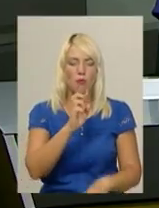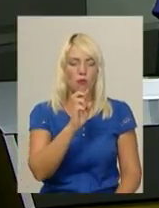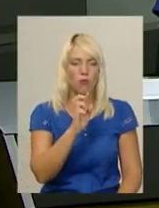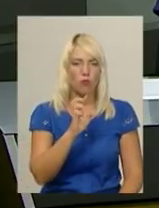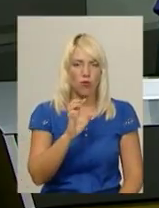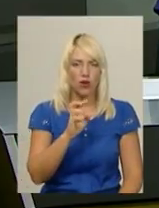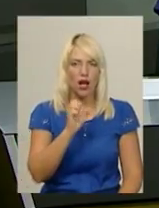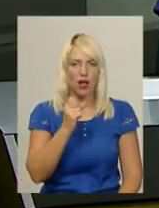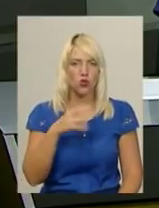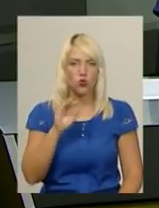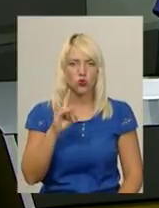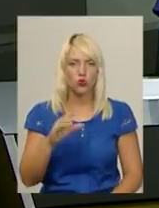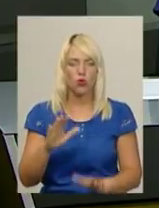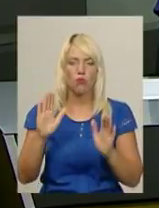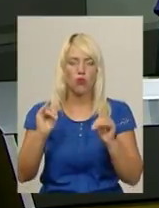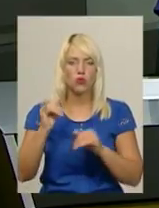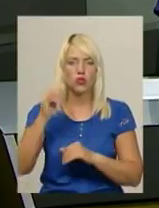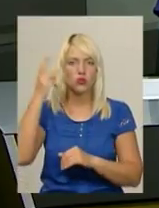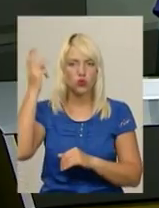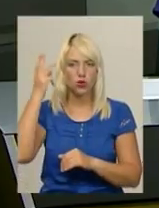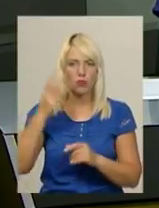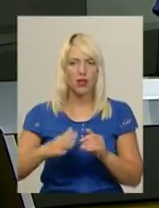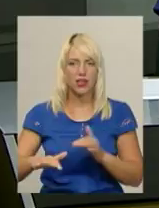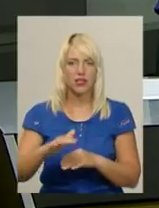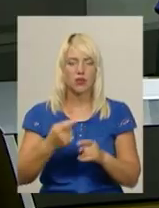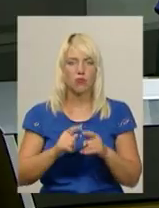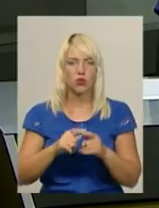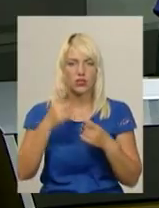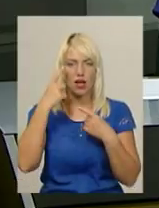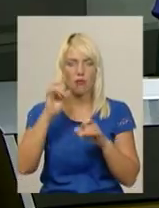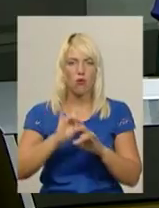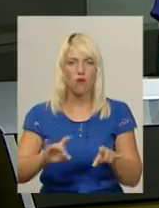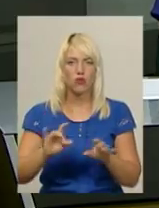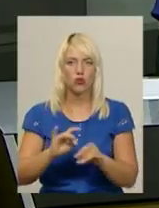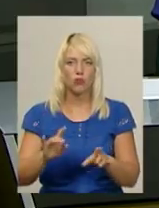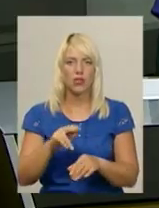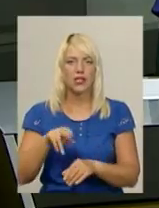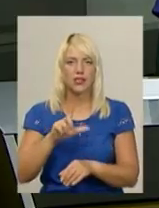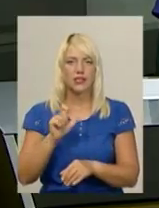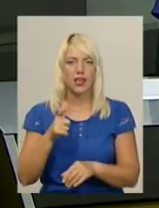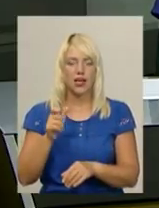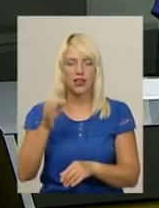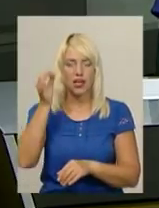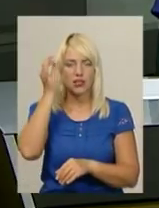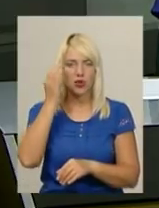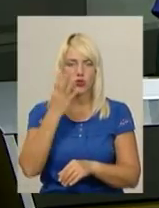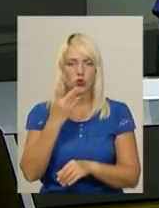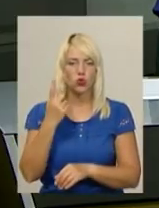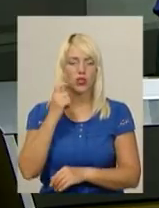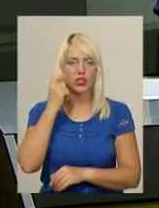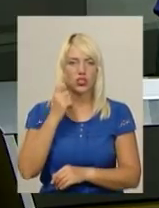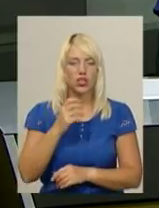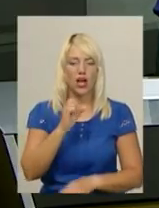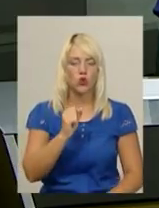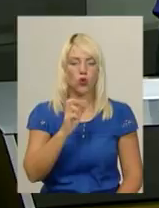Хмельниччині. Про це повідомила координатор центру допомоги учасникам АТО в області Наталія Дзекар. Нагадаю, 41-річний